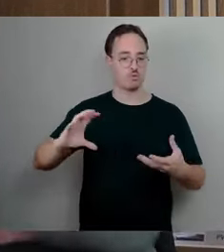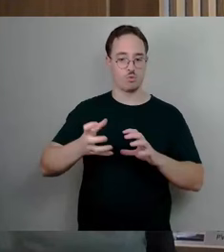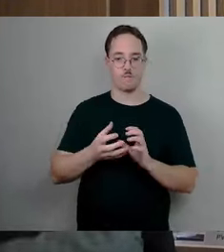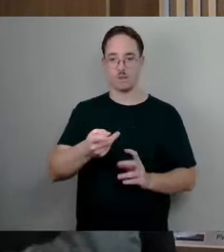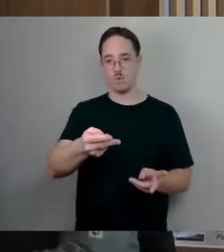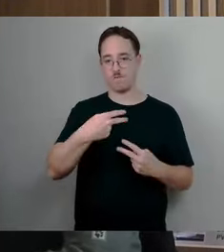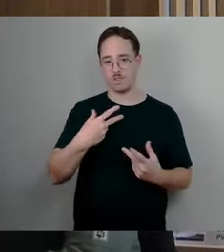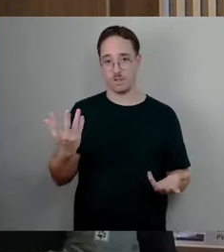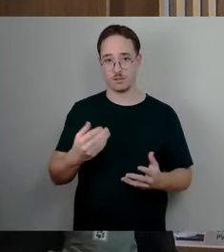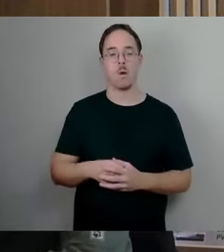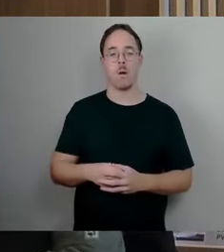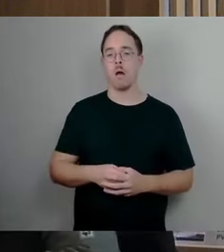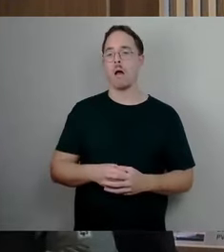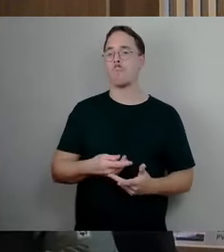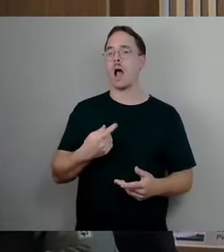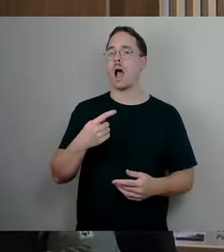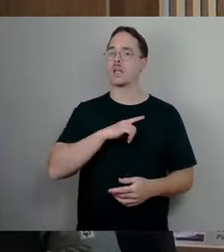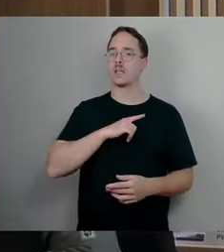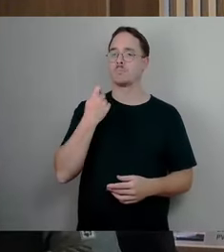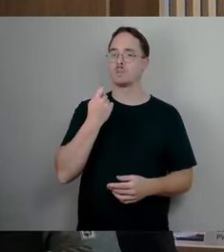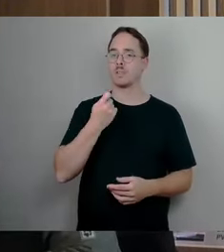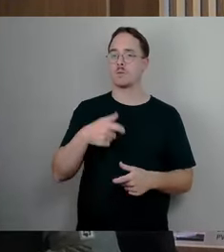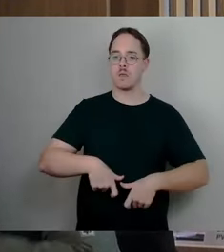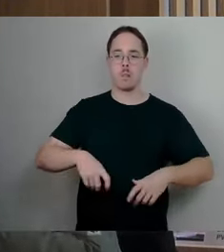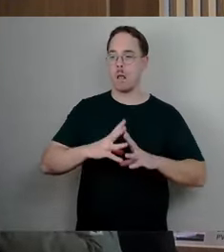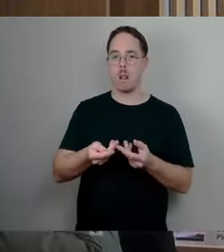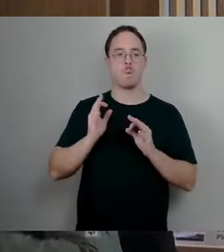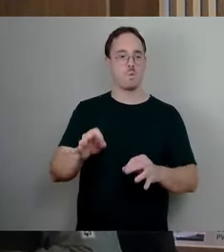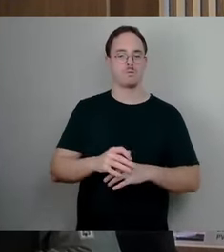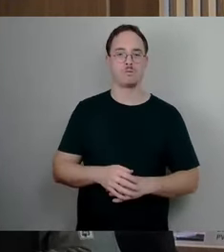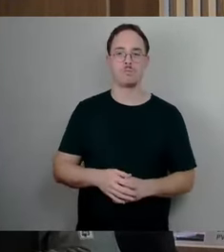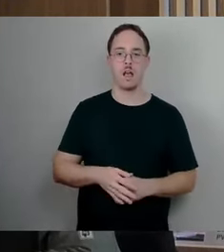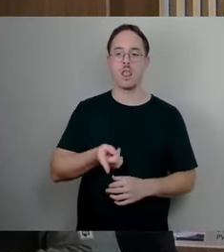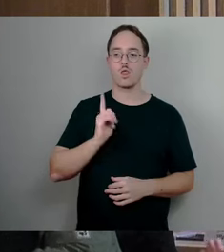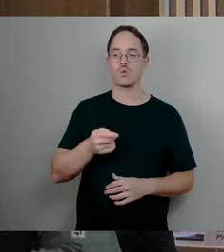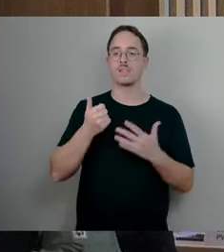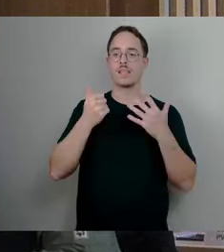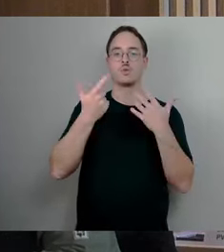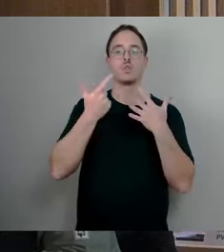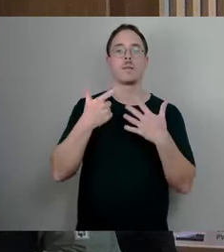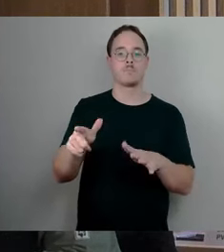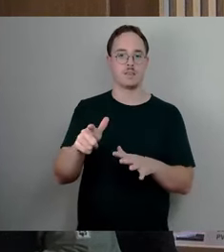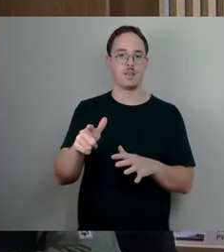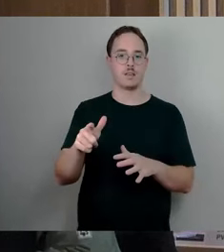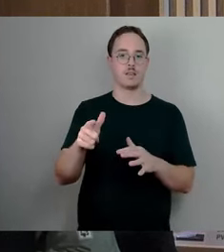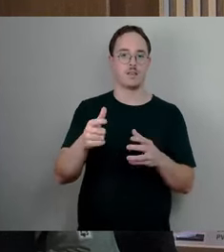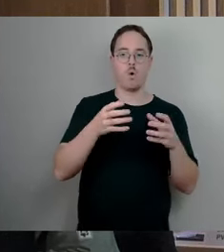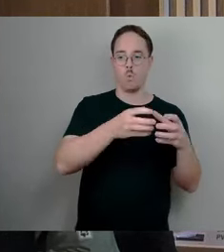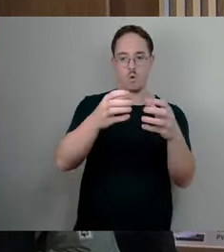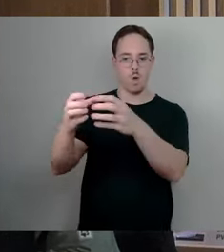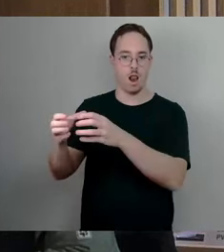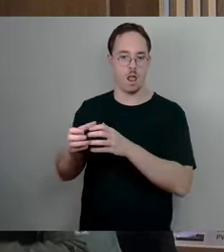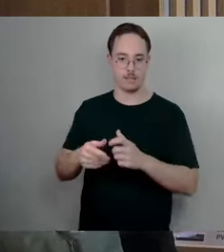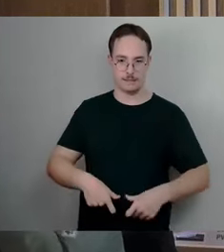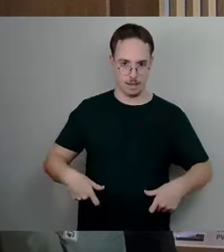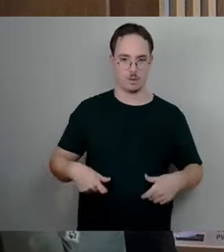Kita ist eigentlich alles in Ordnung. In den 176 kommunalen Kitas gibt es einen personellen Überhang von 0,142. 0,142, so